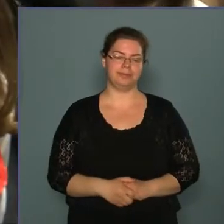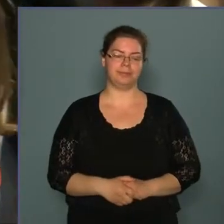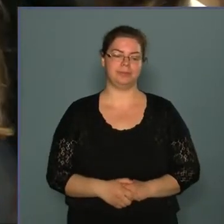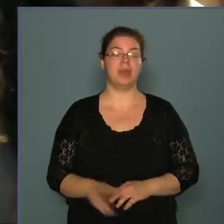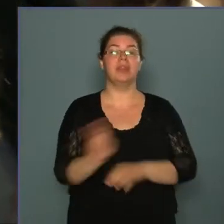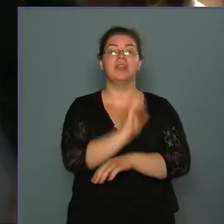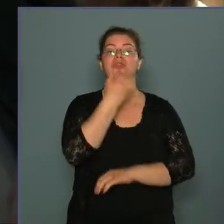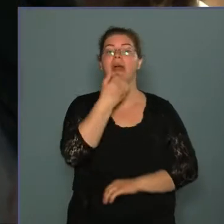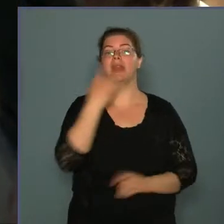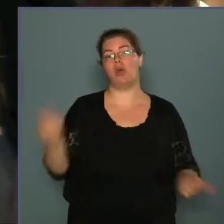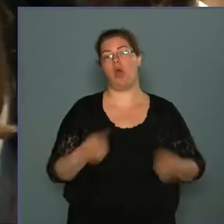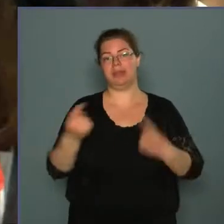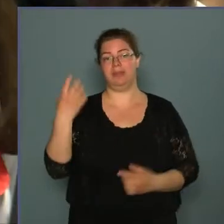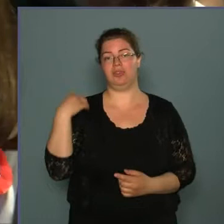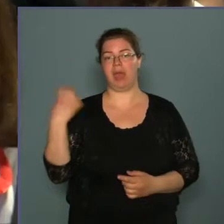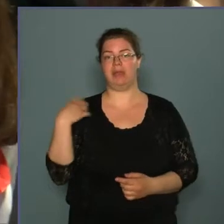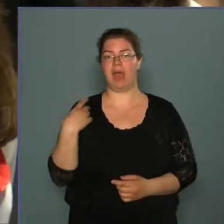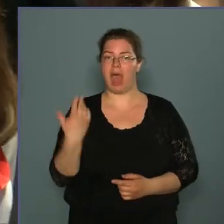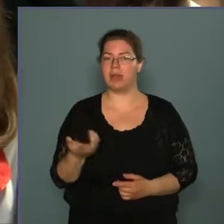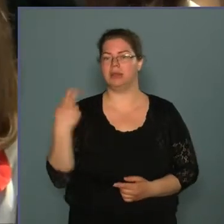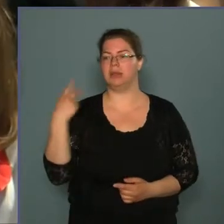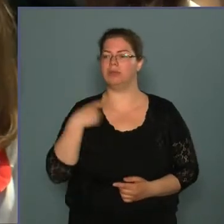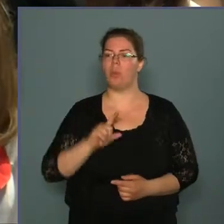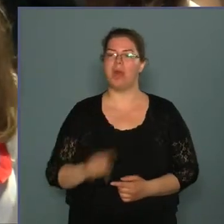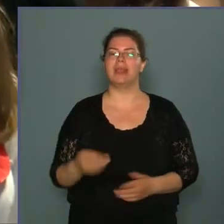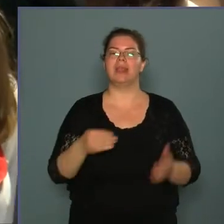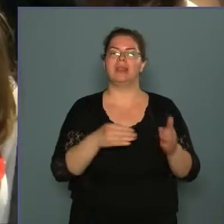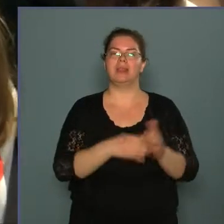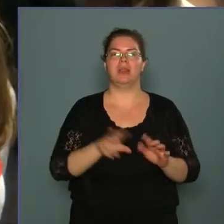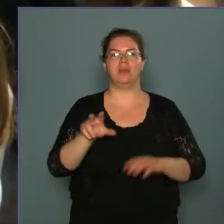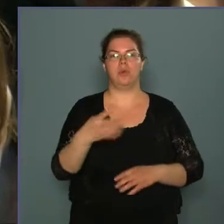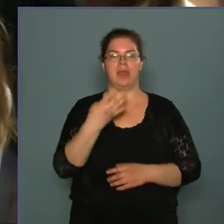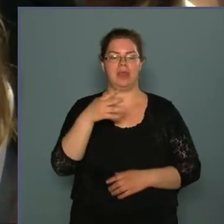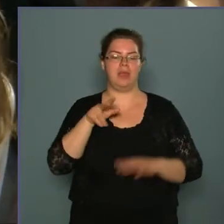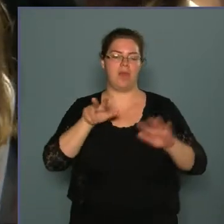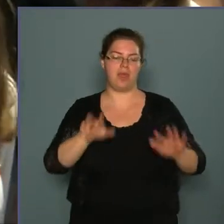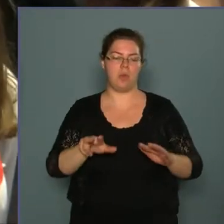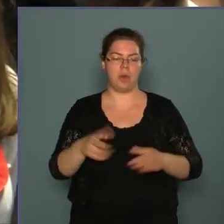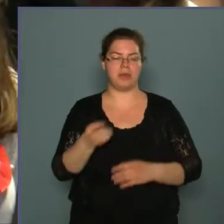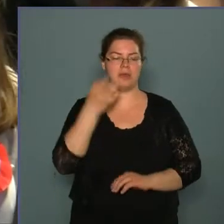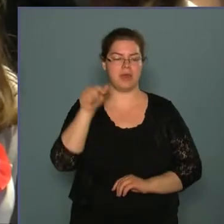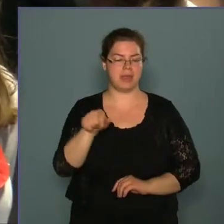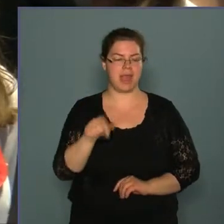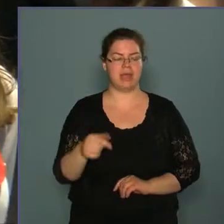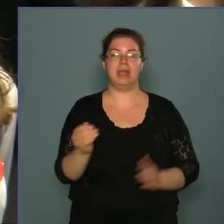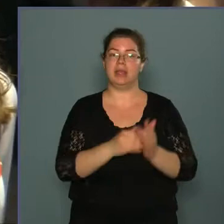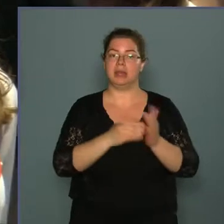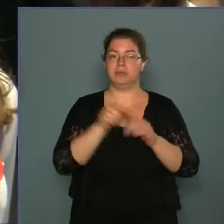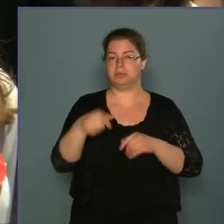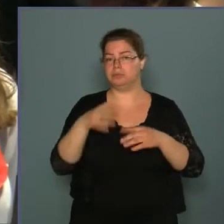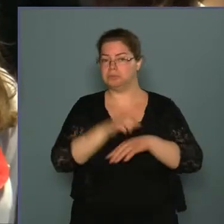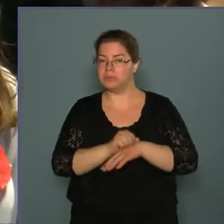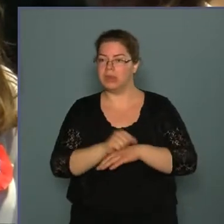Kisernő aktív császári királyi tiszt volt. 1848 tavaszán etredével nagy kikinden állomásozott, így